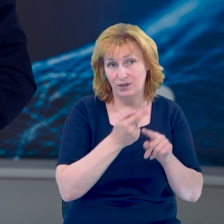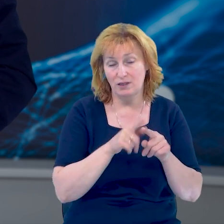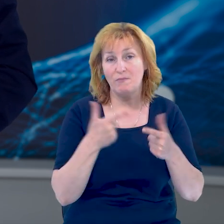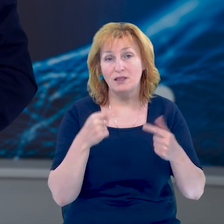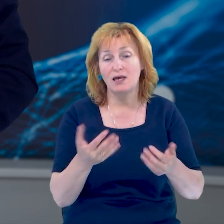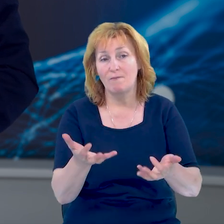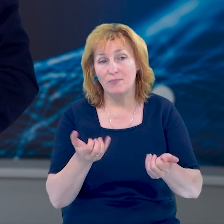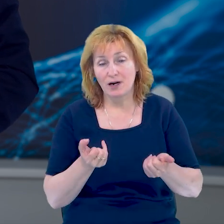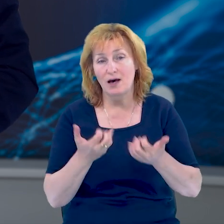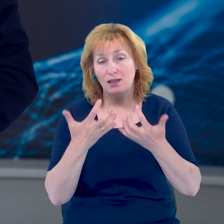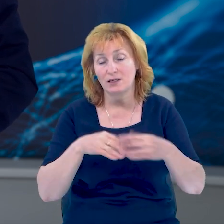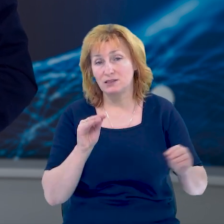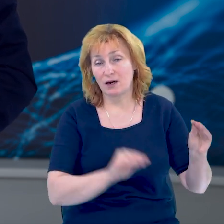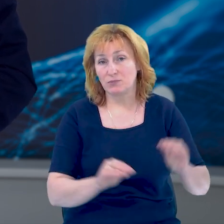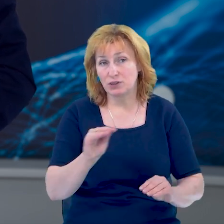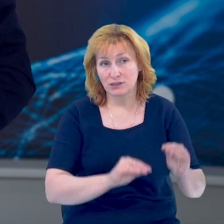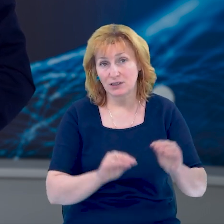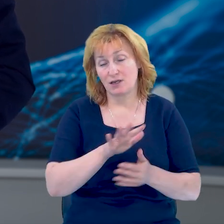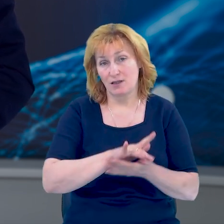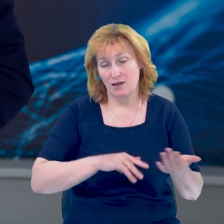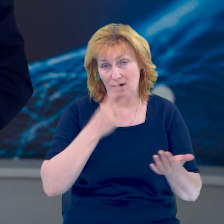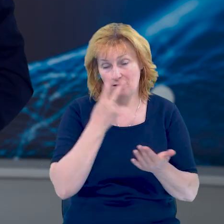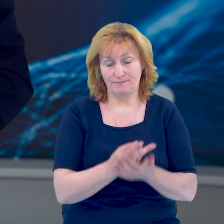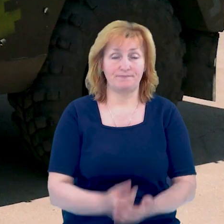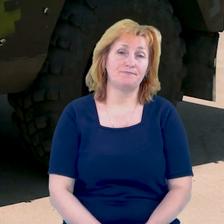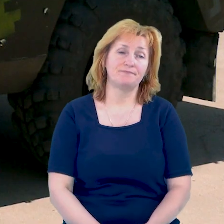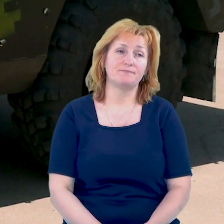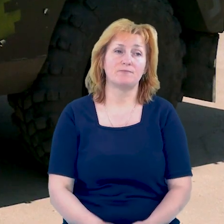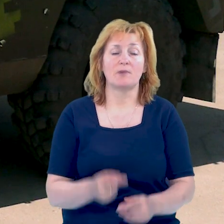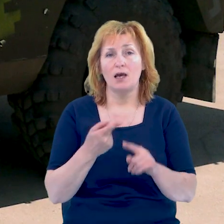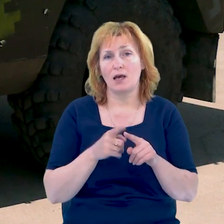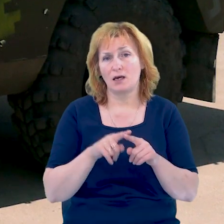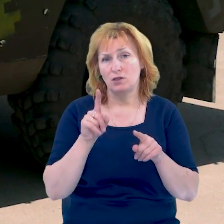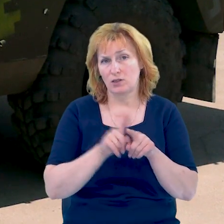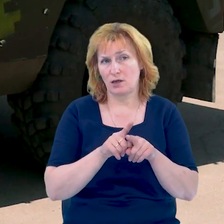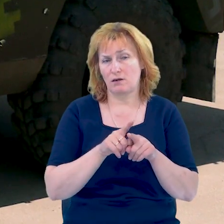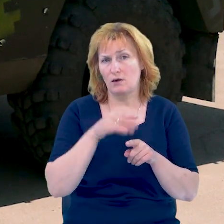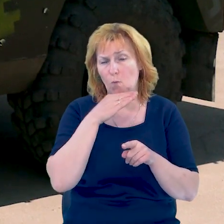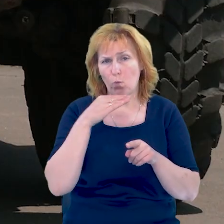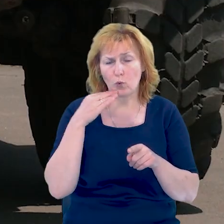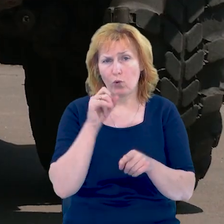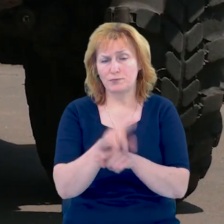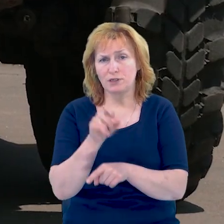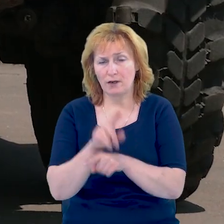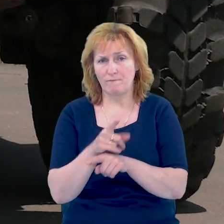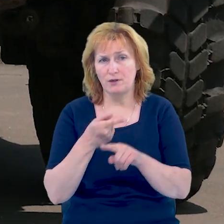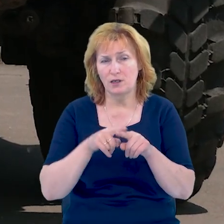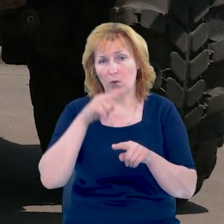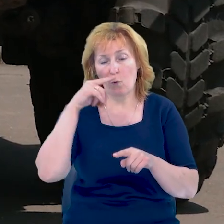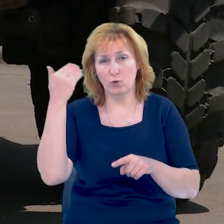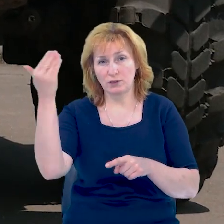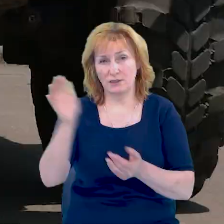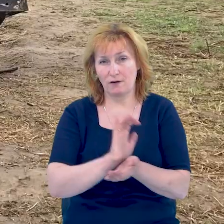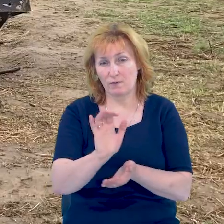запчастини до бронювика російського виробництва – дивіться далі. Це броньований багатоцільовий позашляховик російського